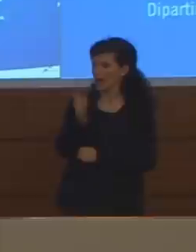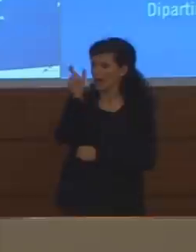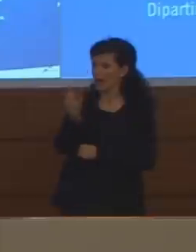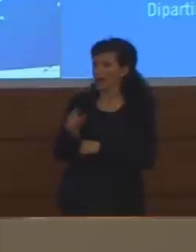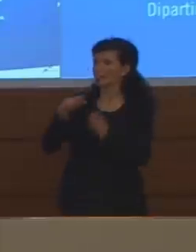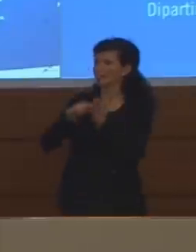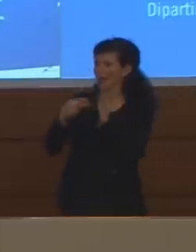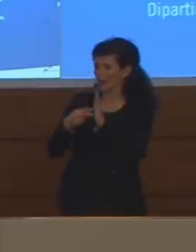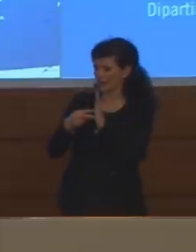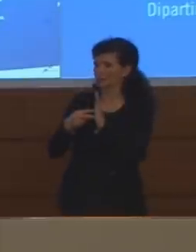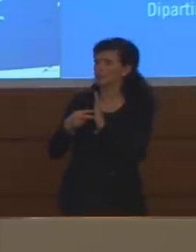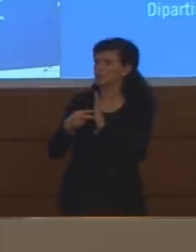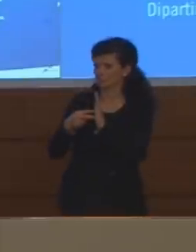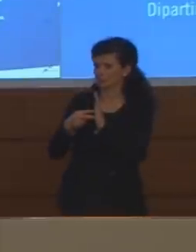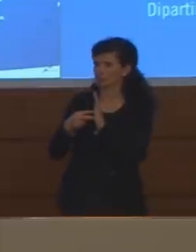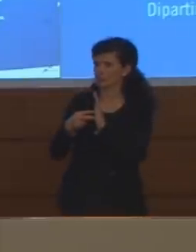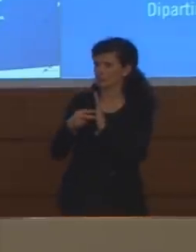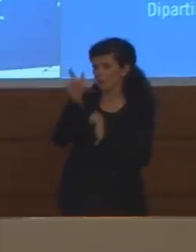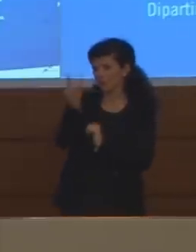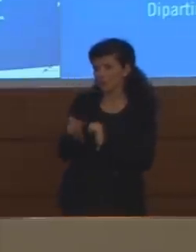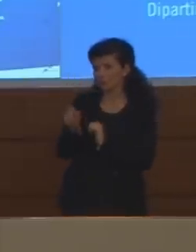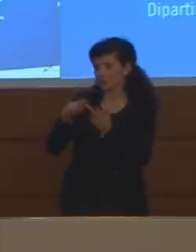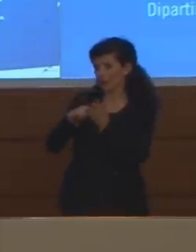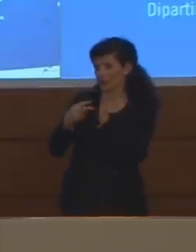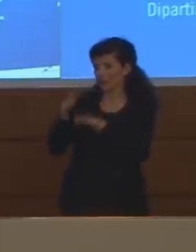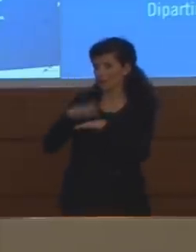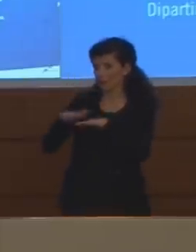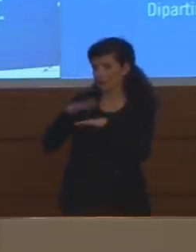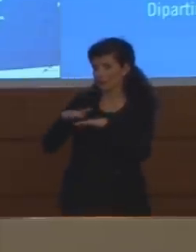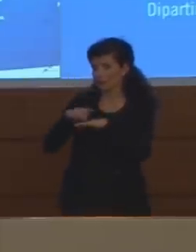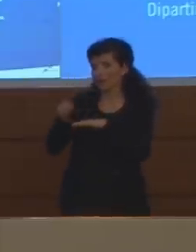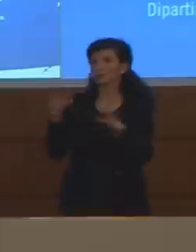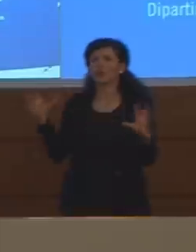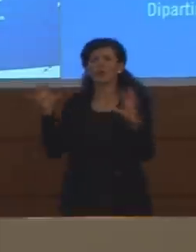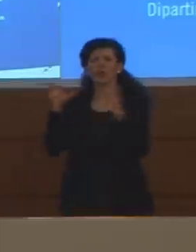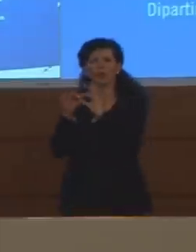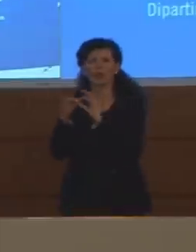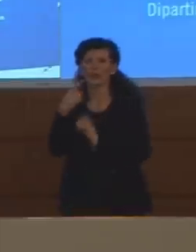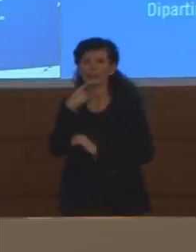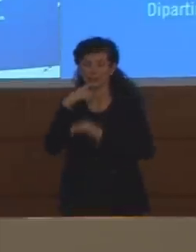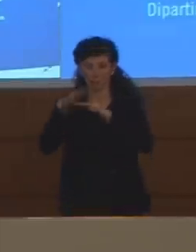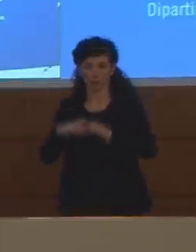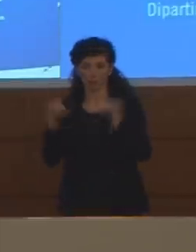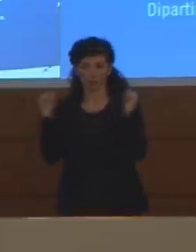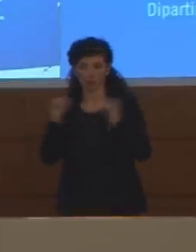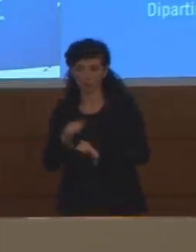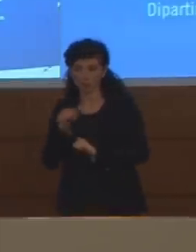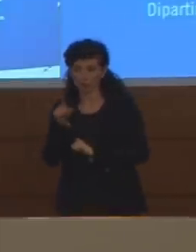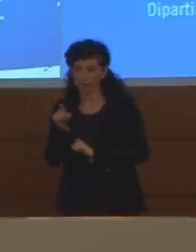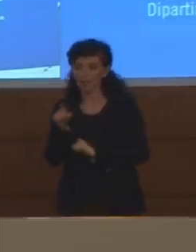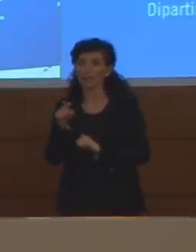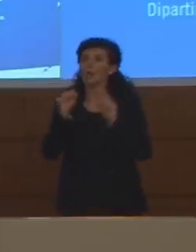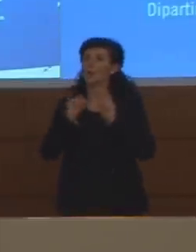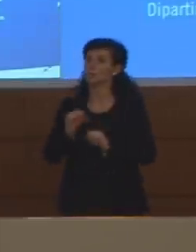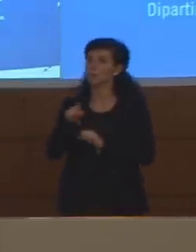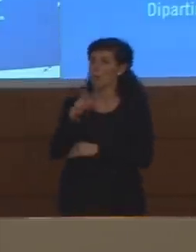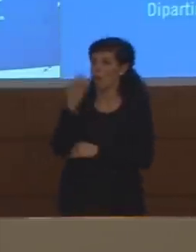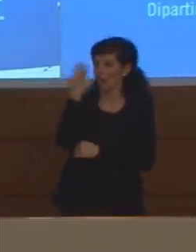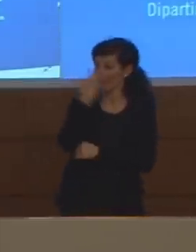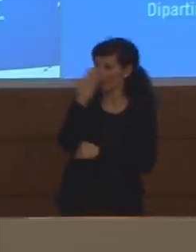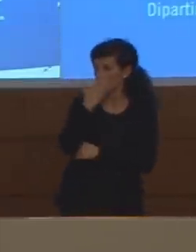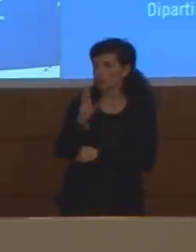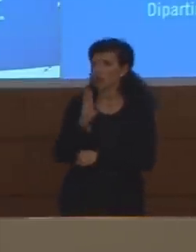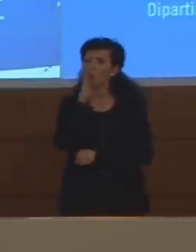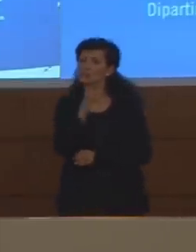regionale, di cui fa parte per esempio la protezione civile, almeno a livello di Regione Lombardia, ecco se è stato un errore dare quei